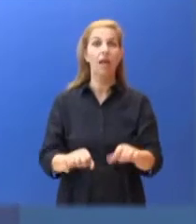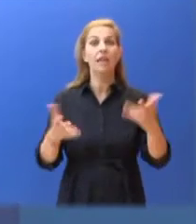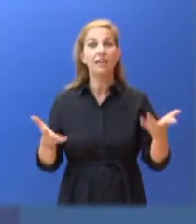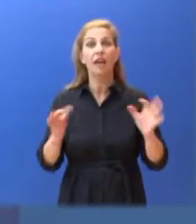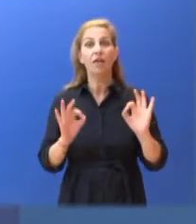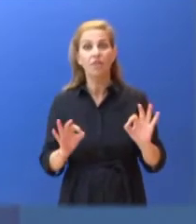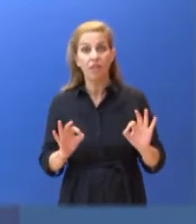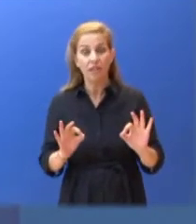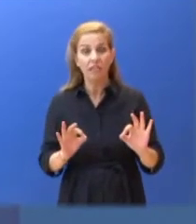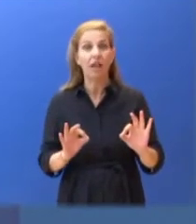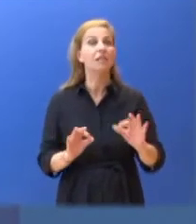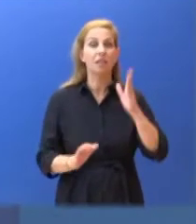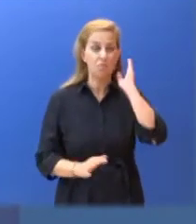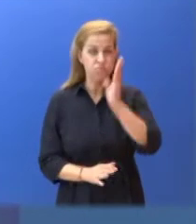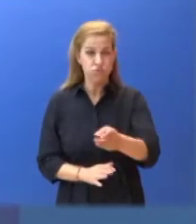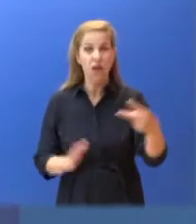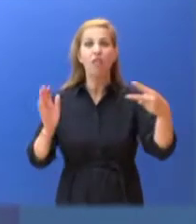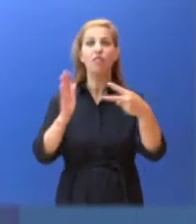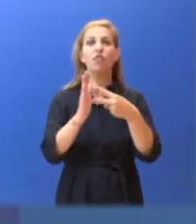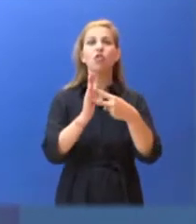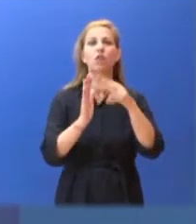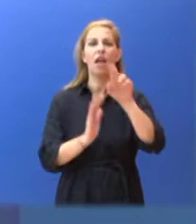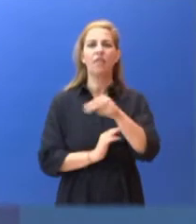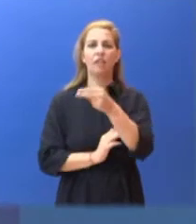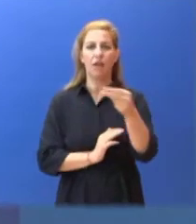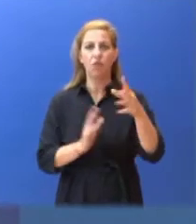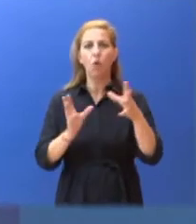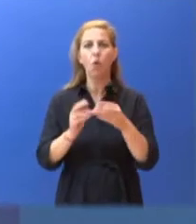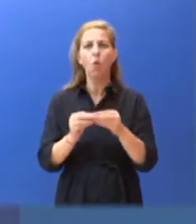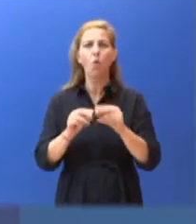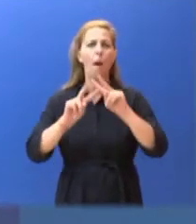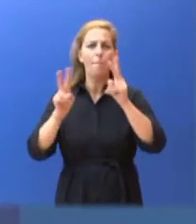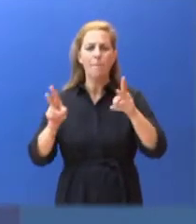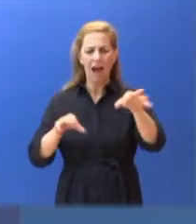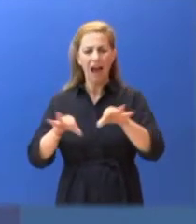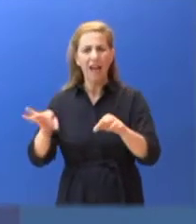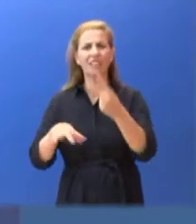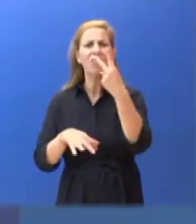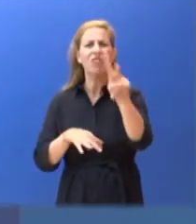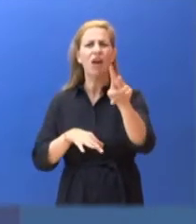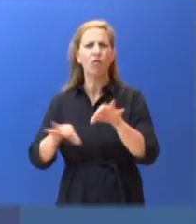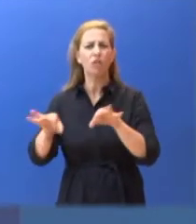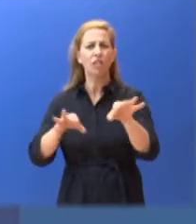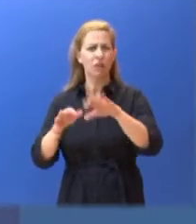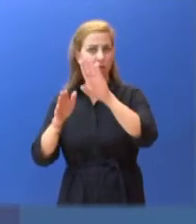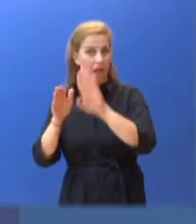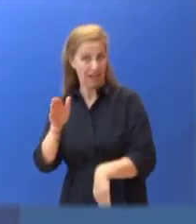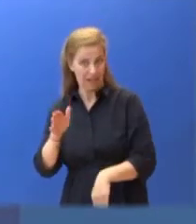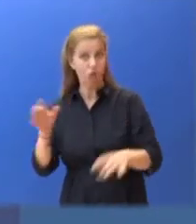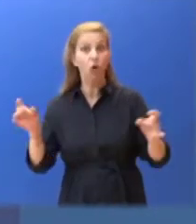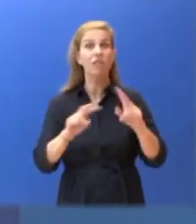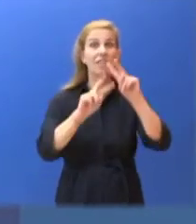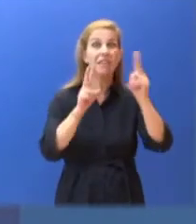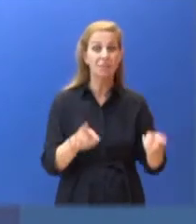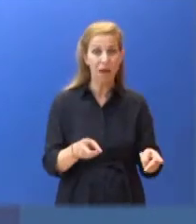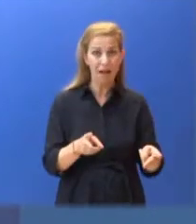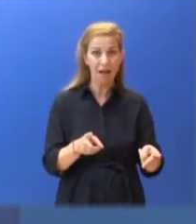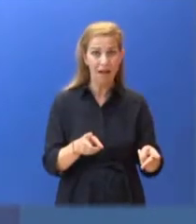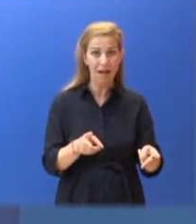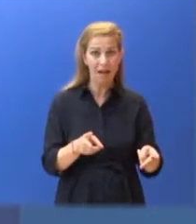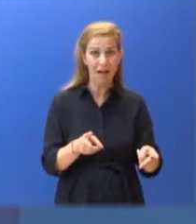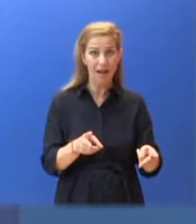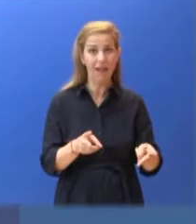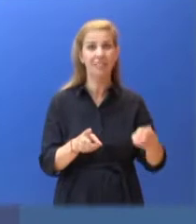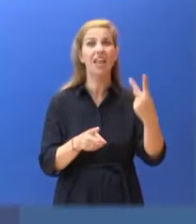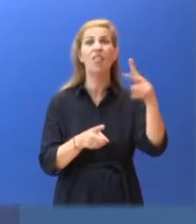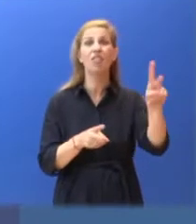επιφέρει πρόστιμο 2.000 ευρώ για τα καταστήματα κάτω των 200 τετραγωνικών μέτρων και 5.000 ευρώ για τα